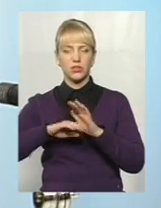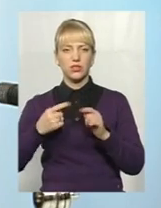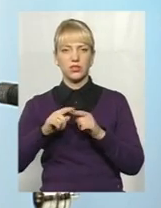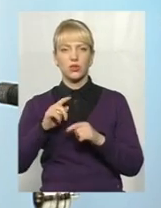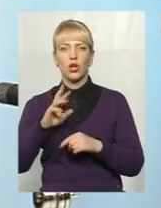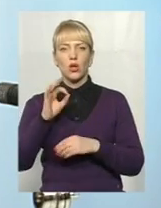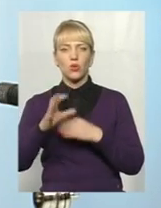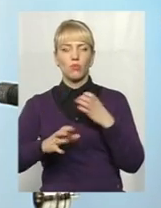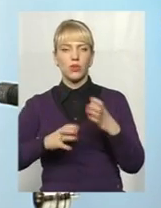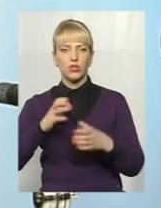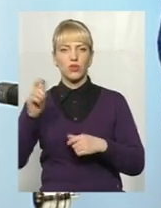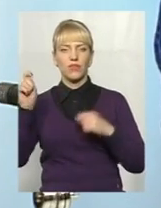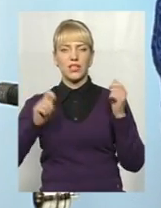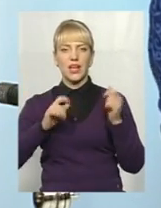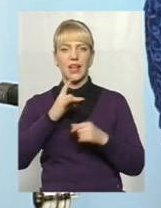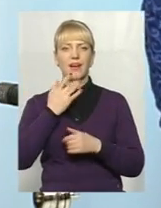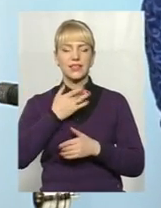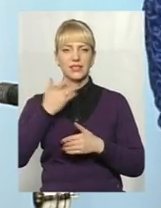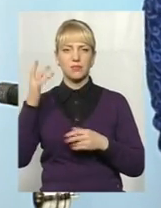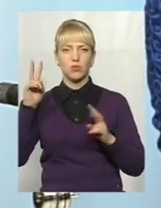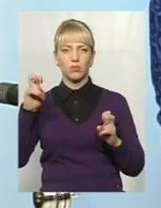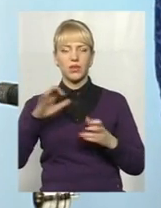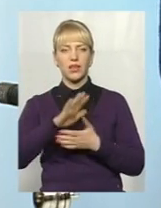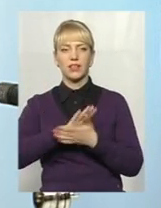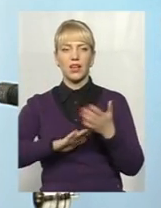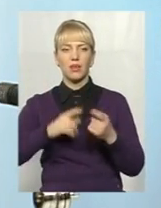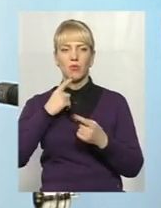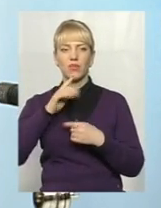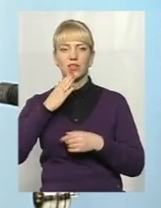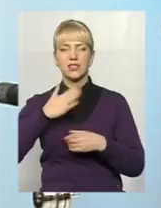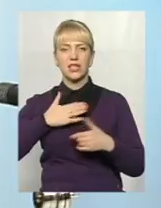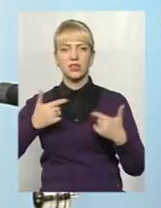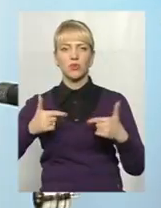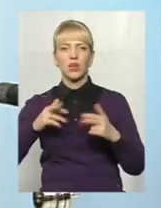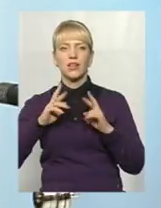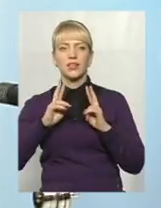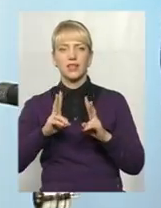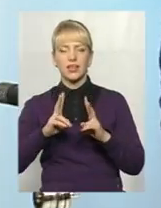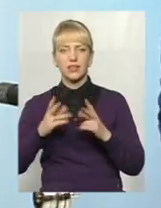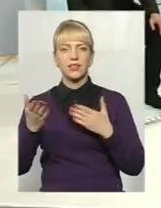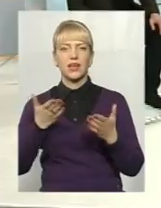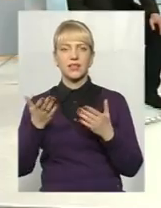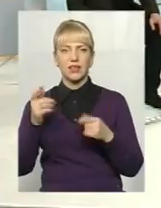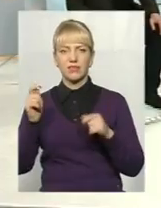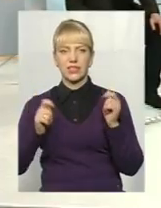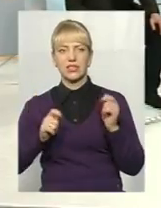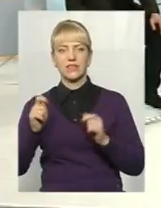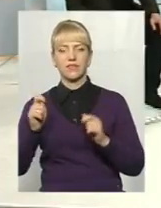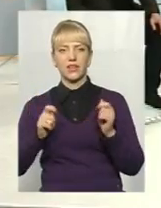фестивалю «Республіка», а далі поговорити про те з нашими гостями, як такі фестивалі